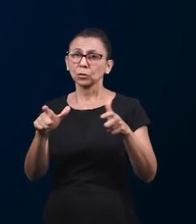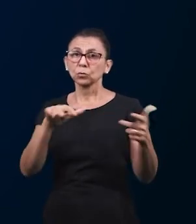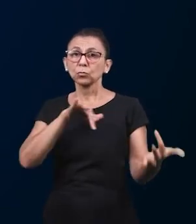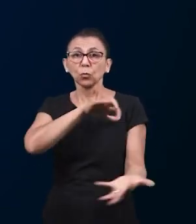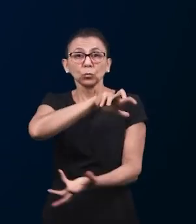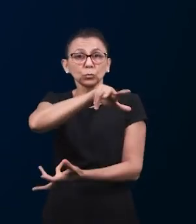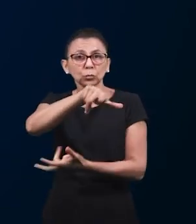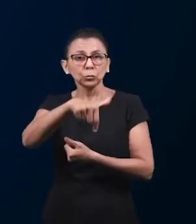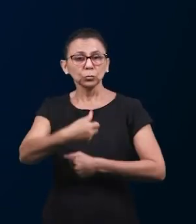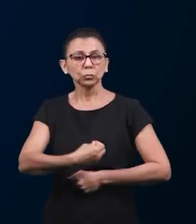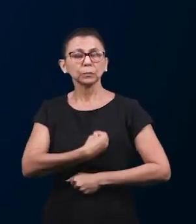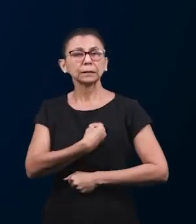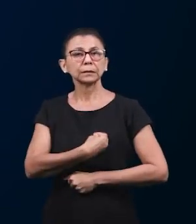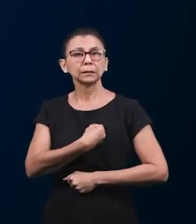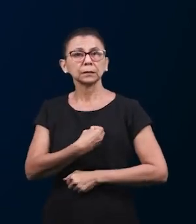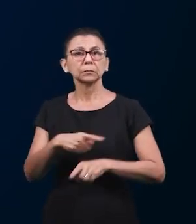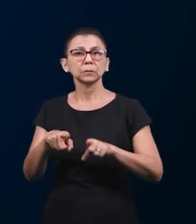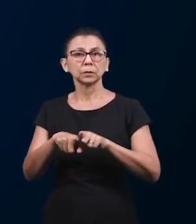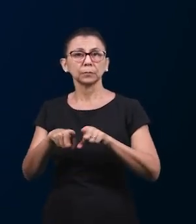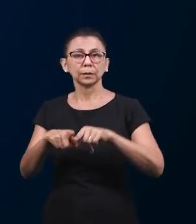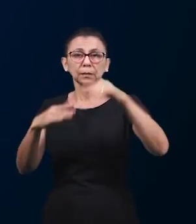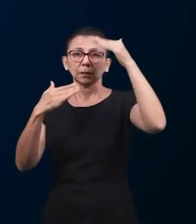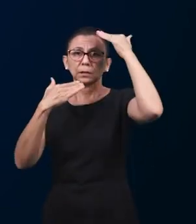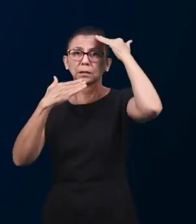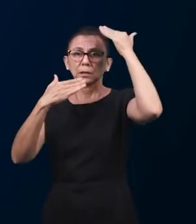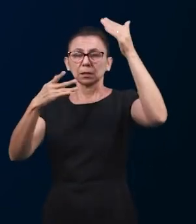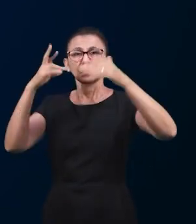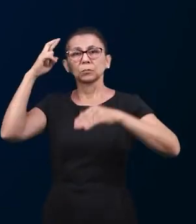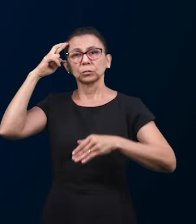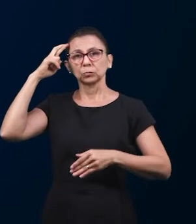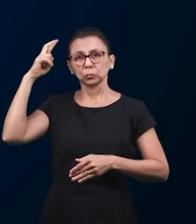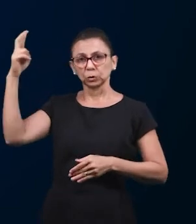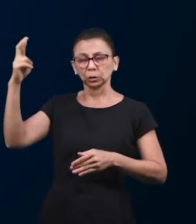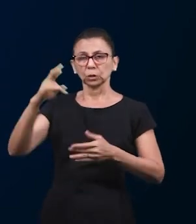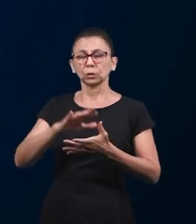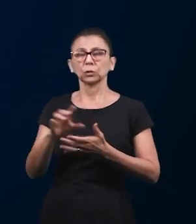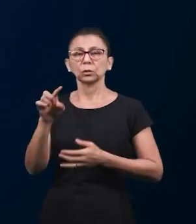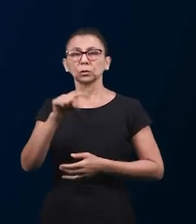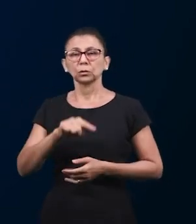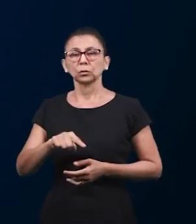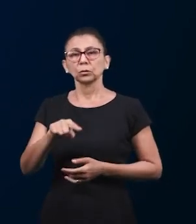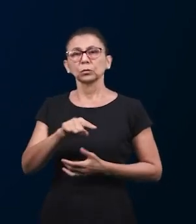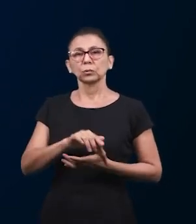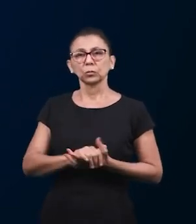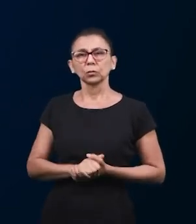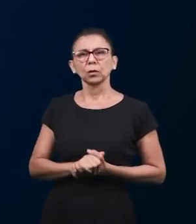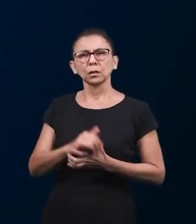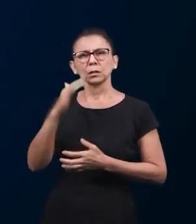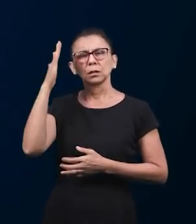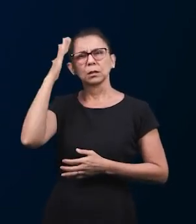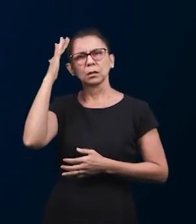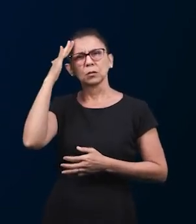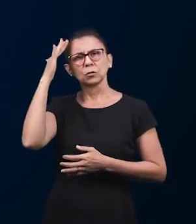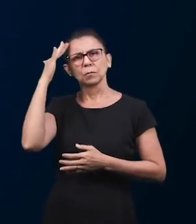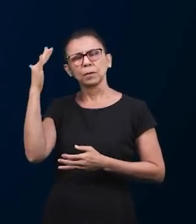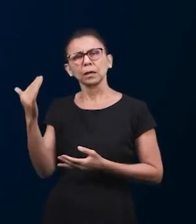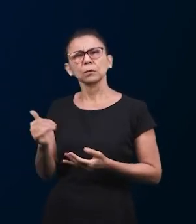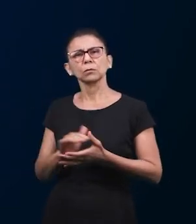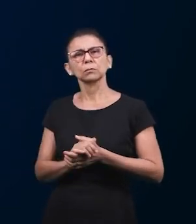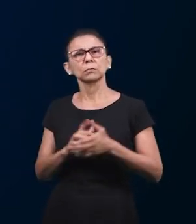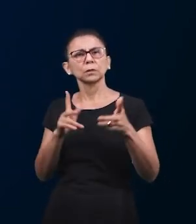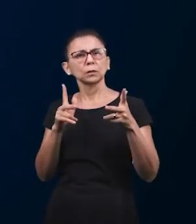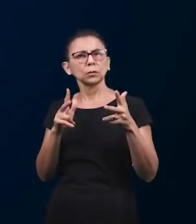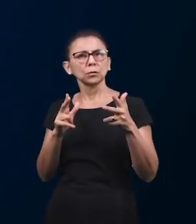на вопросы мы также славим Господа за привилегию жить одним и тем же пониманием вне зависимости от